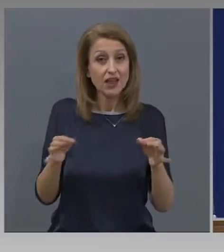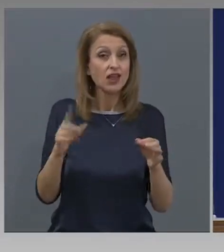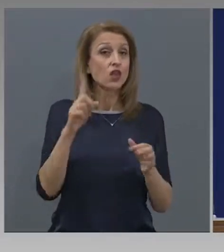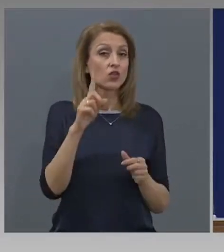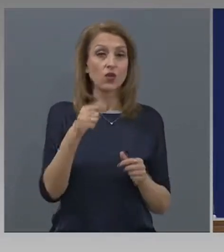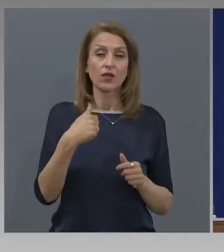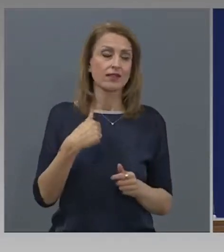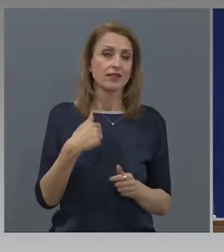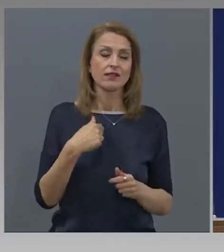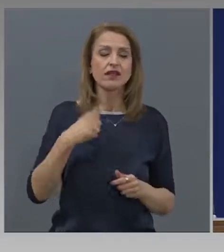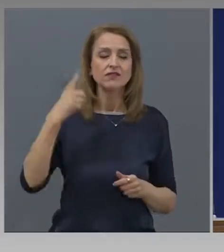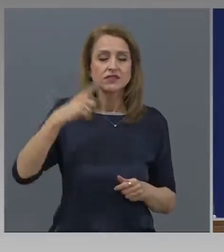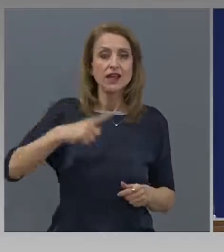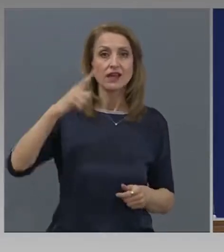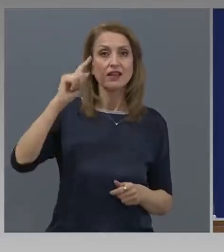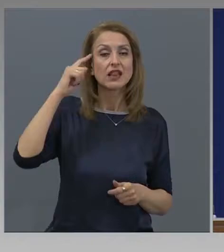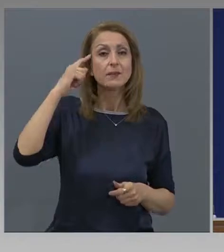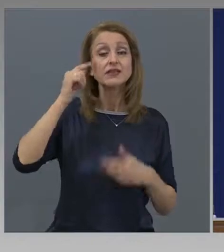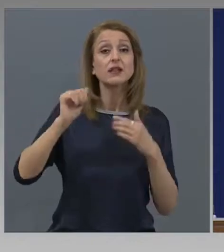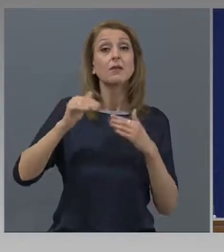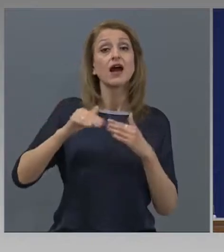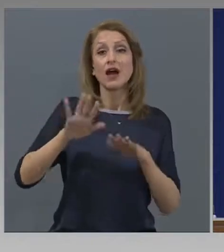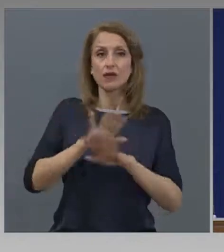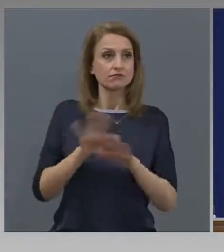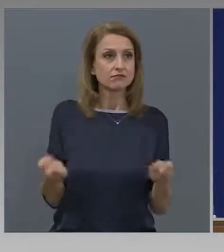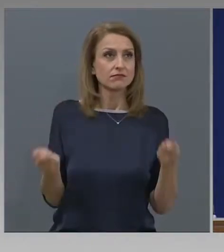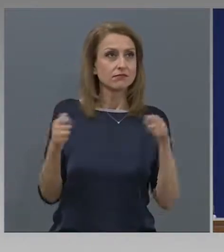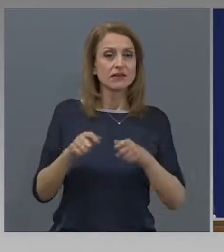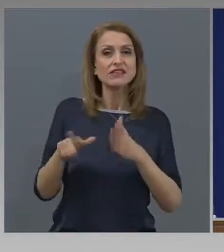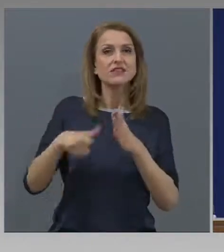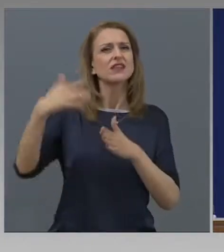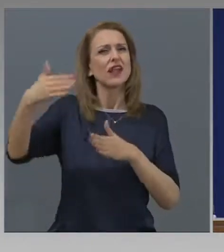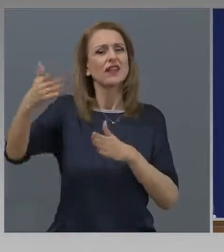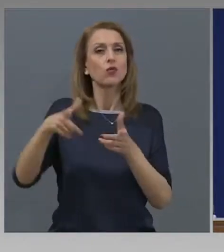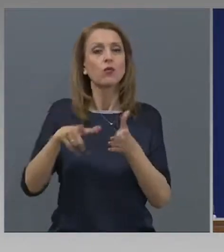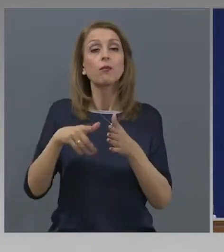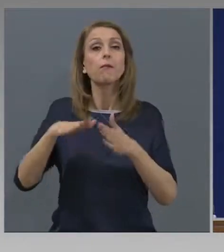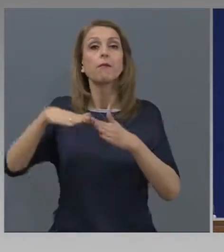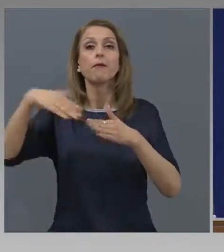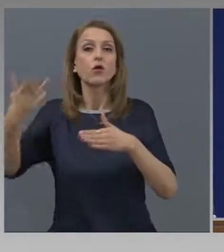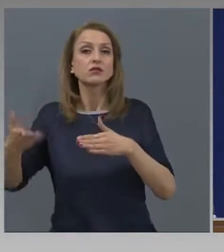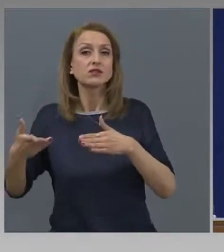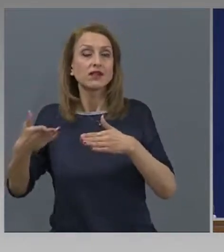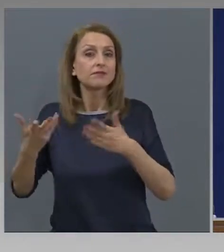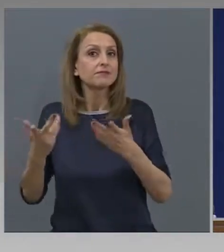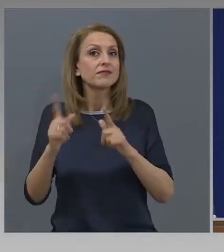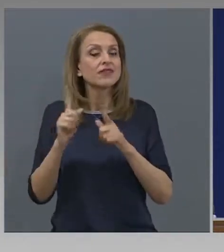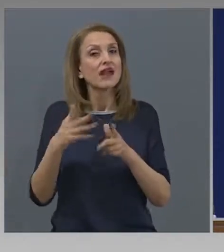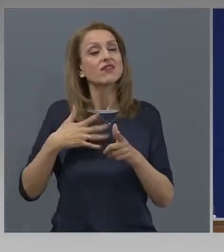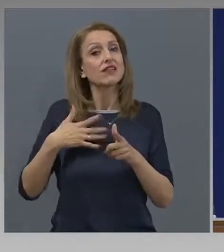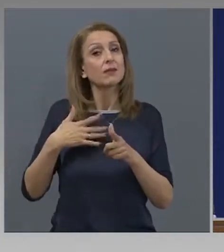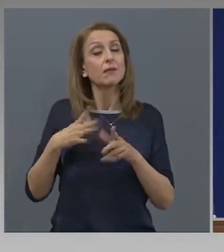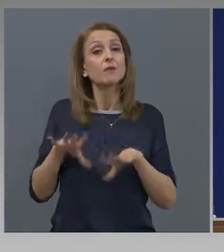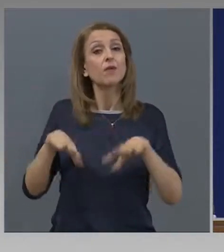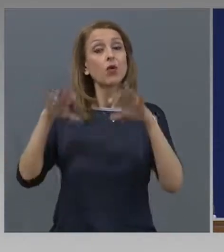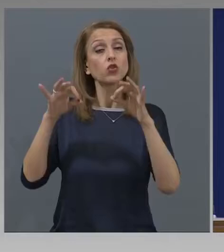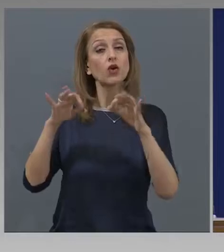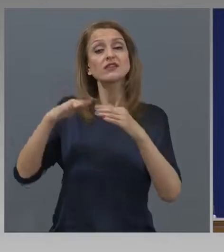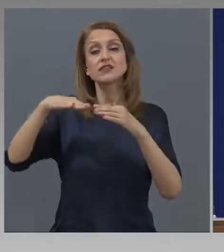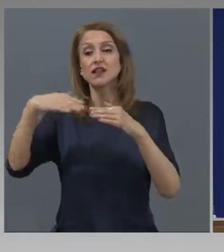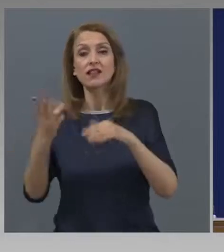разбира се, ние ежедневно мислим и по това, че трябва да предлагаме нови мерки за периода след 13 май.